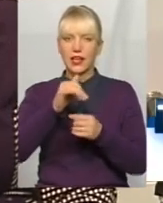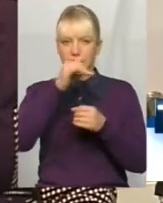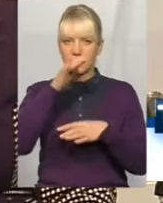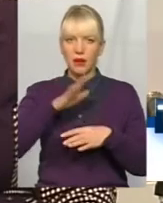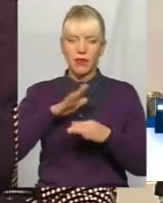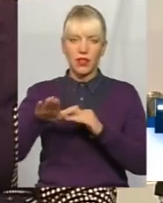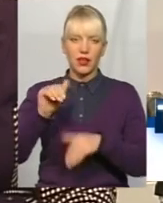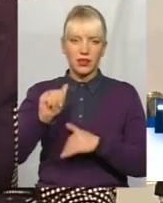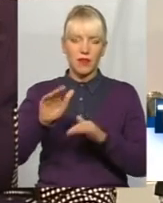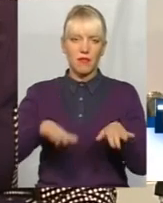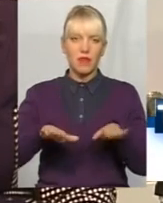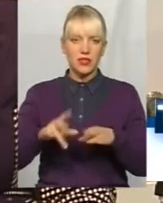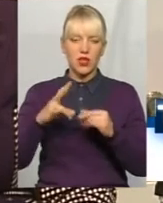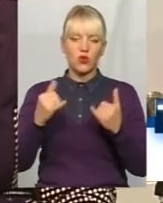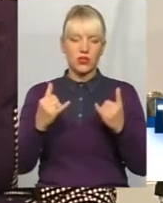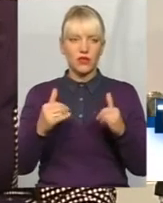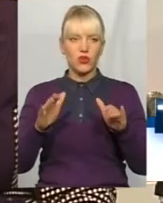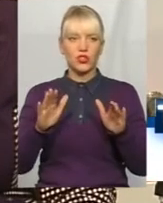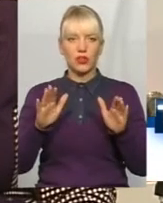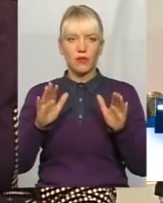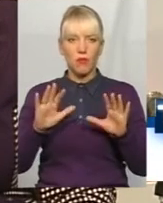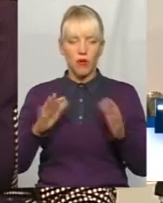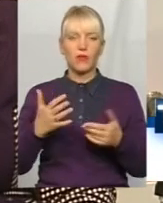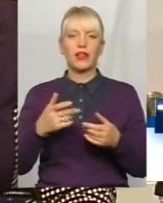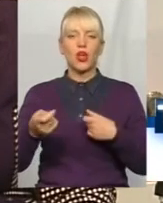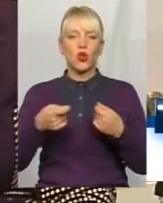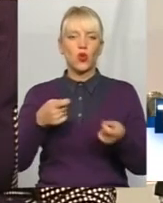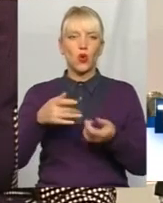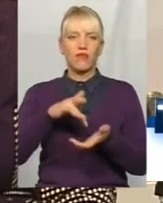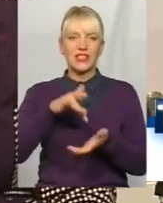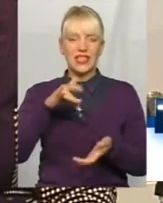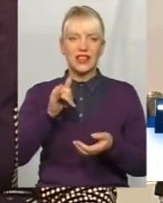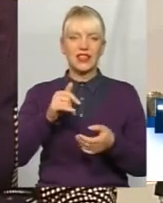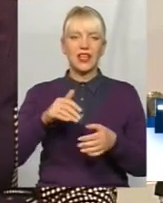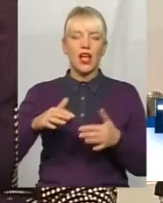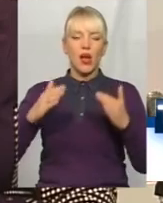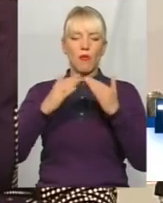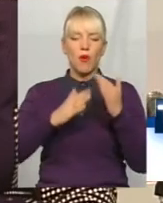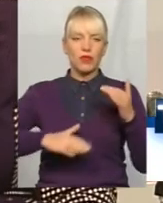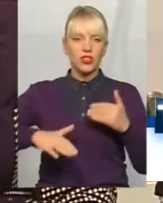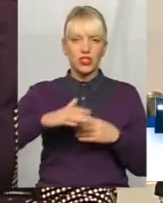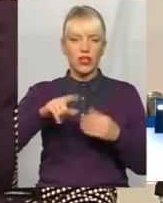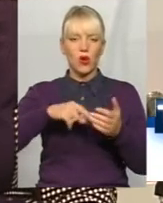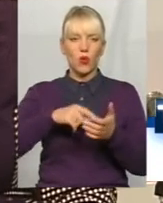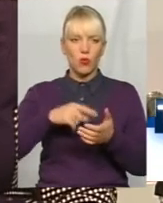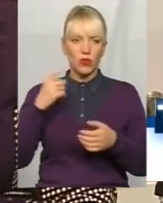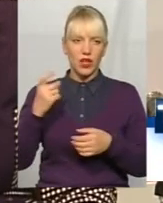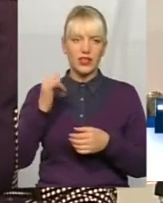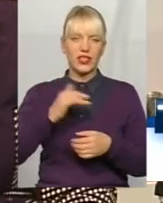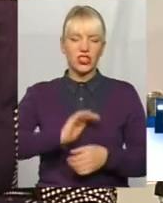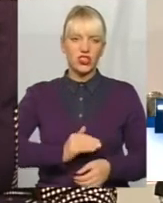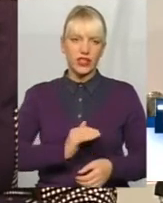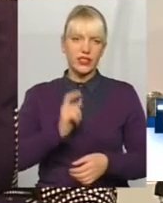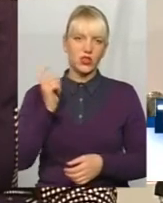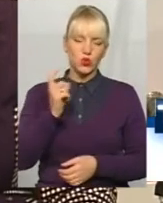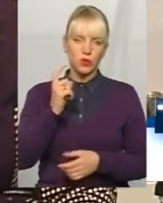діяльність. А на сьогоднішній момент торгові центри і поміщення коммунальній собственності, і частній собственності,